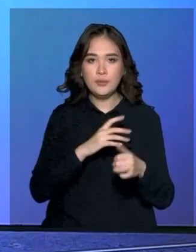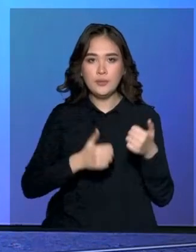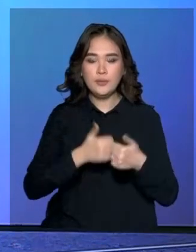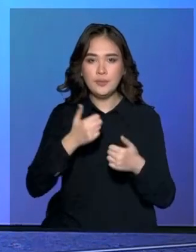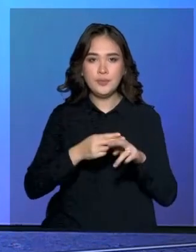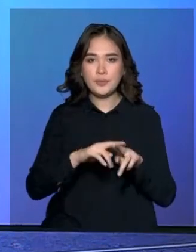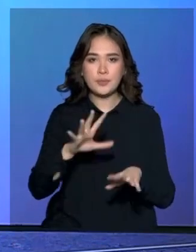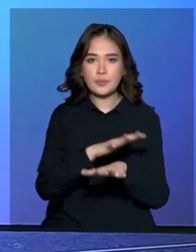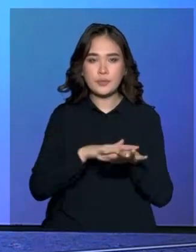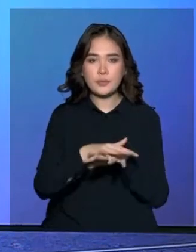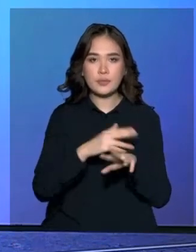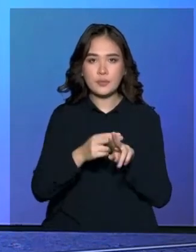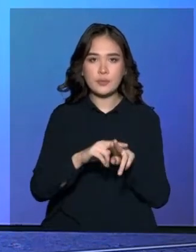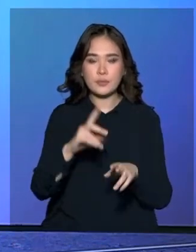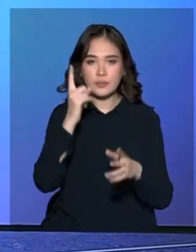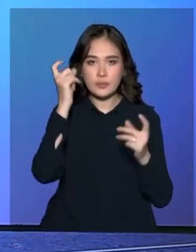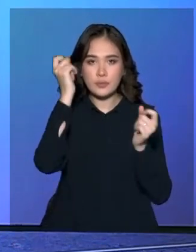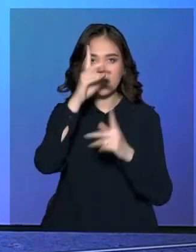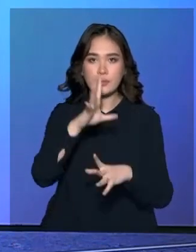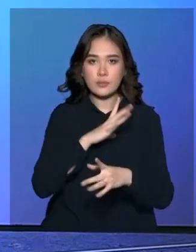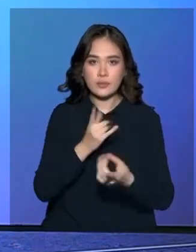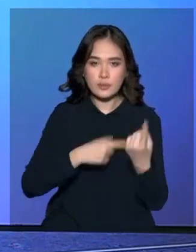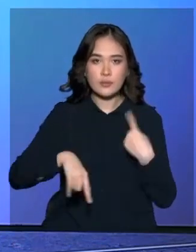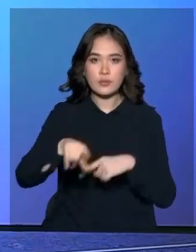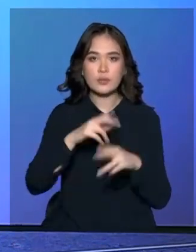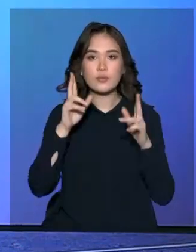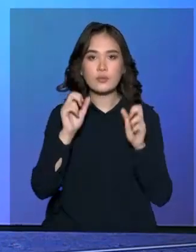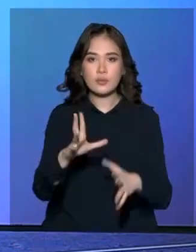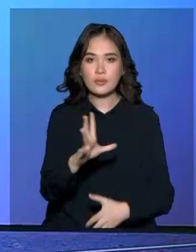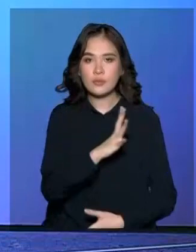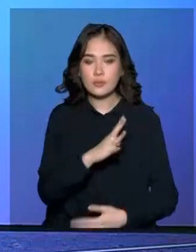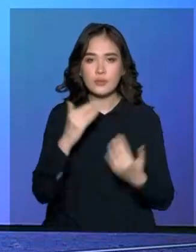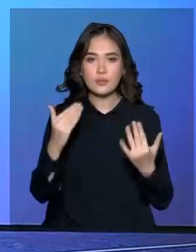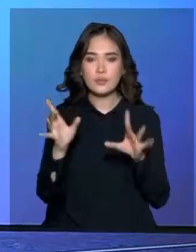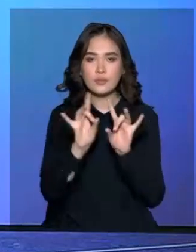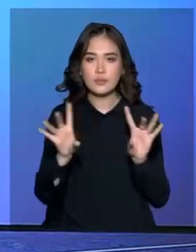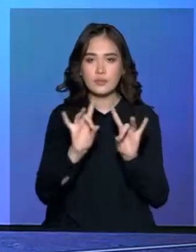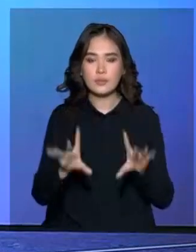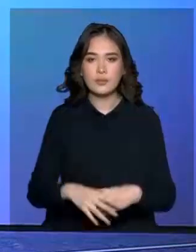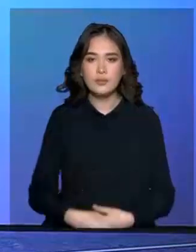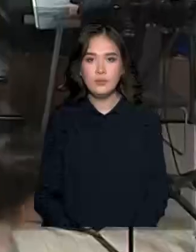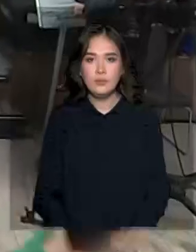қалқтық сипат алған айқын. Ақырға айналым қалай өтті. Әріп десін біледі.